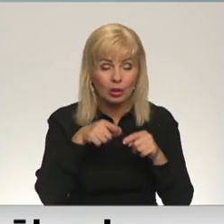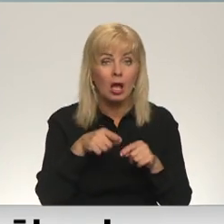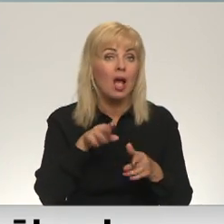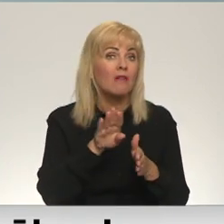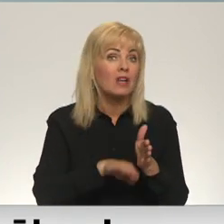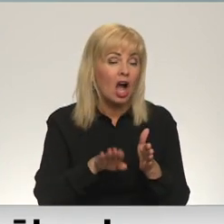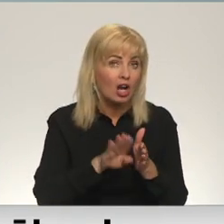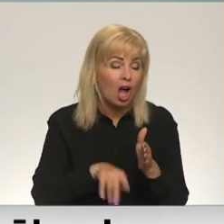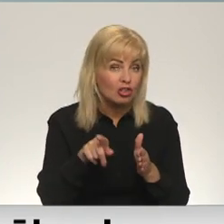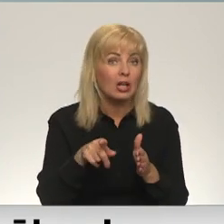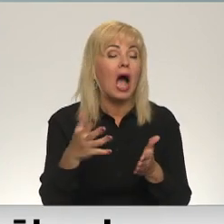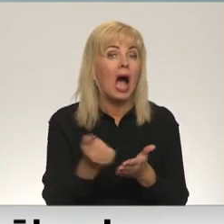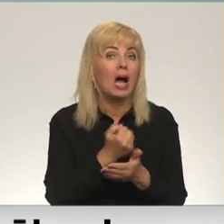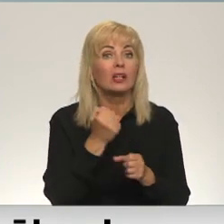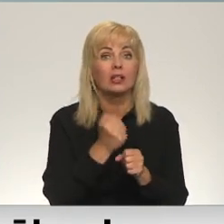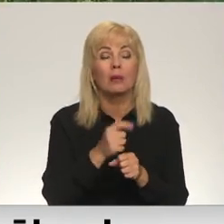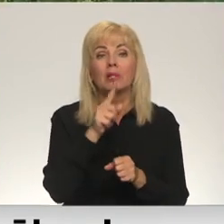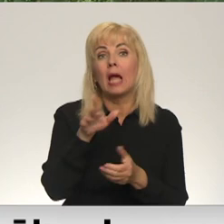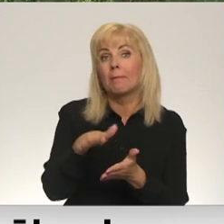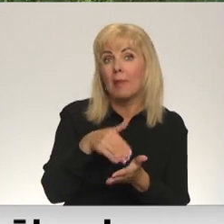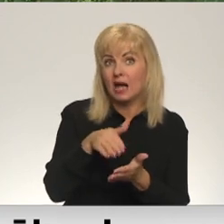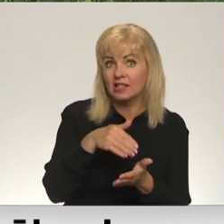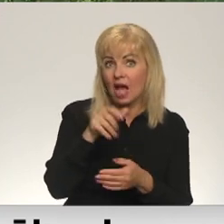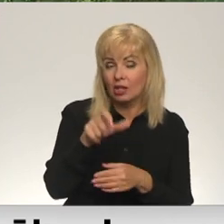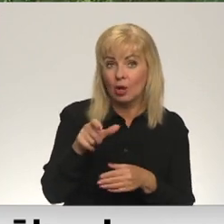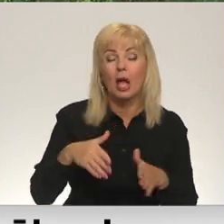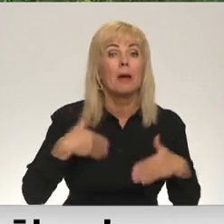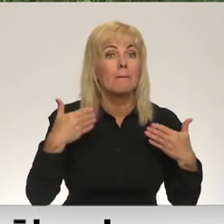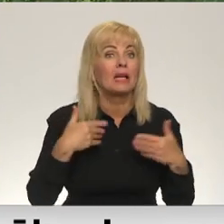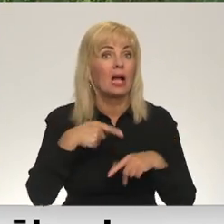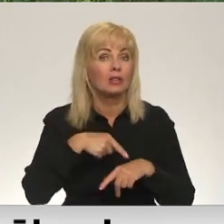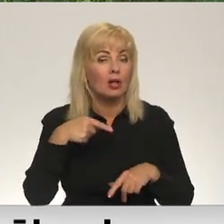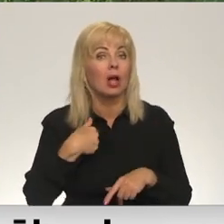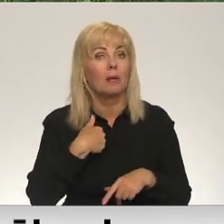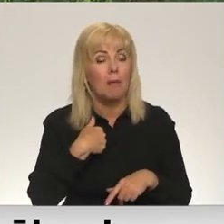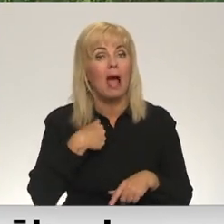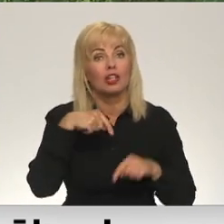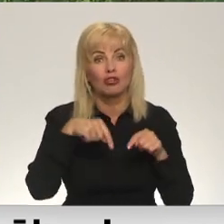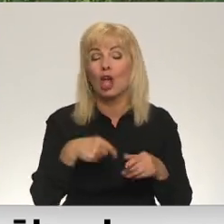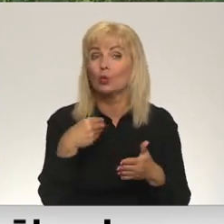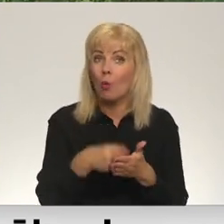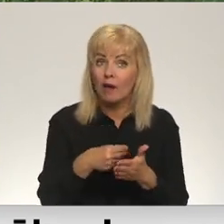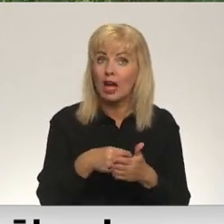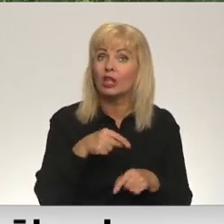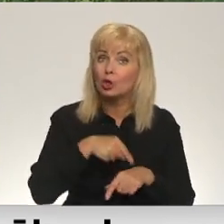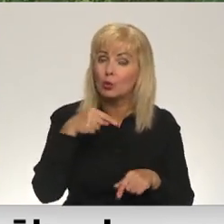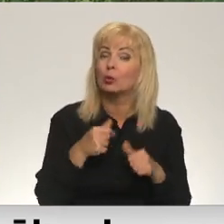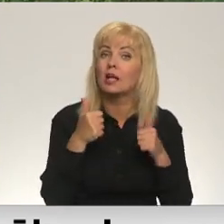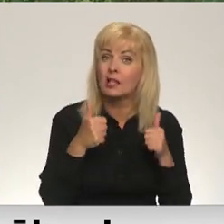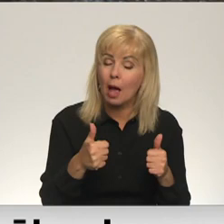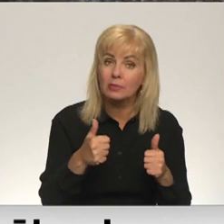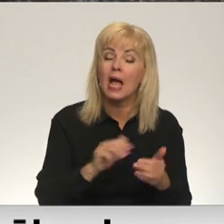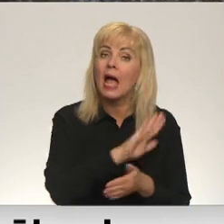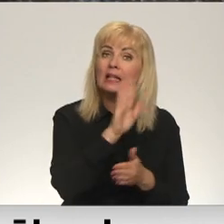vienkāršo faktu, kad viņš ir atradis darbu par sēdnieku. Tā ir tāda prieka sajūta. Man ir šeit novērtē, es jūtos labi, man ir dienas